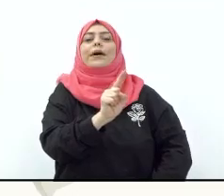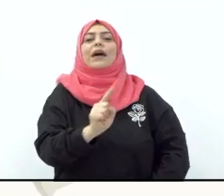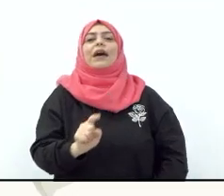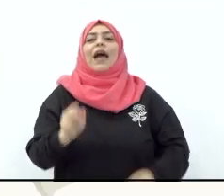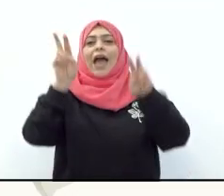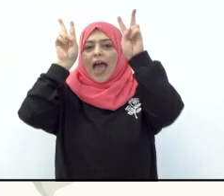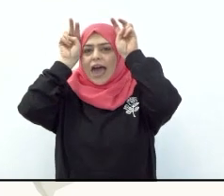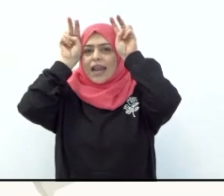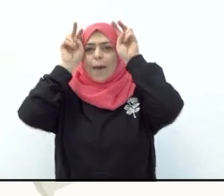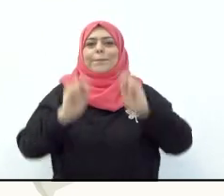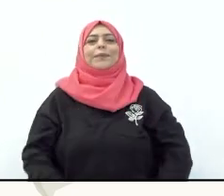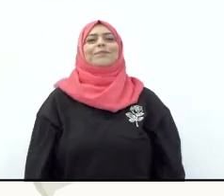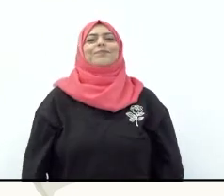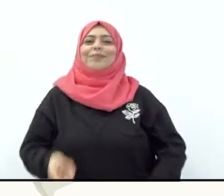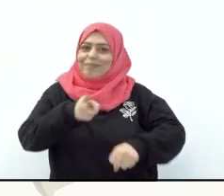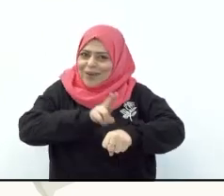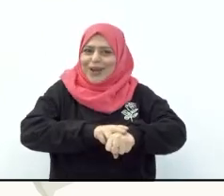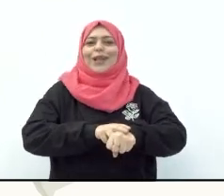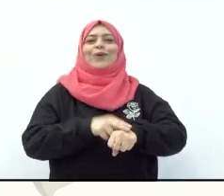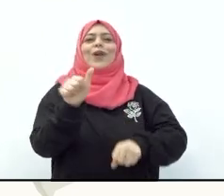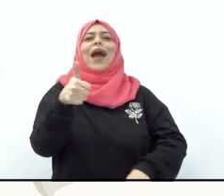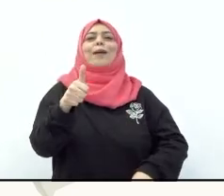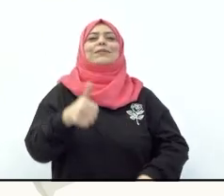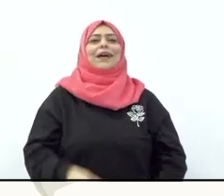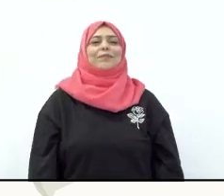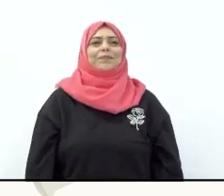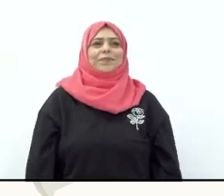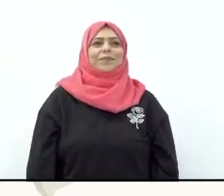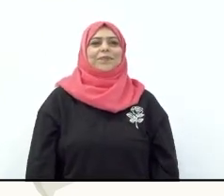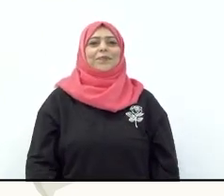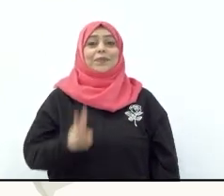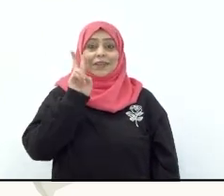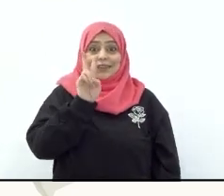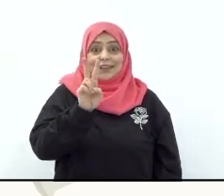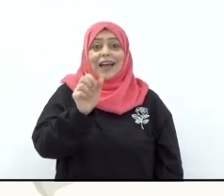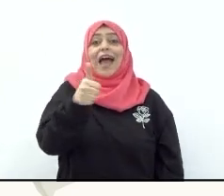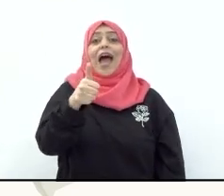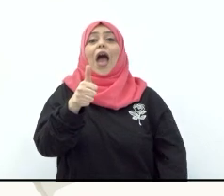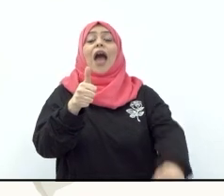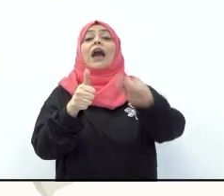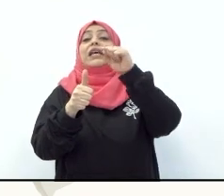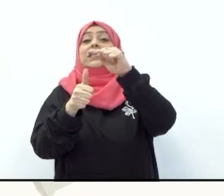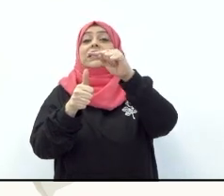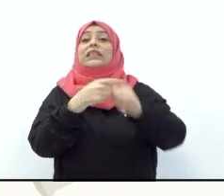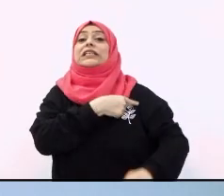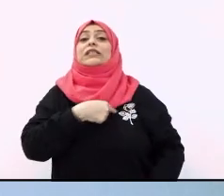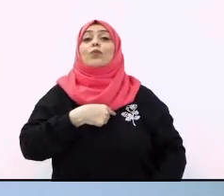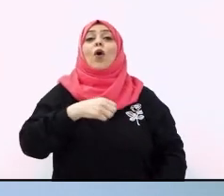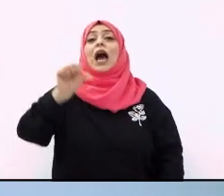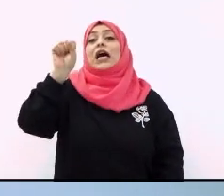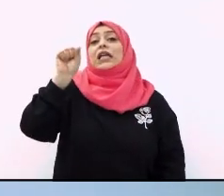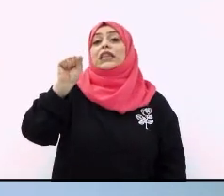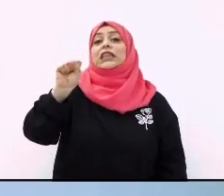الهمزة من جديد ما هذا؟ اسمها ضمة اسمها ضمة